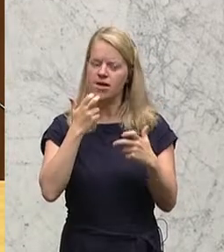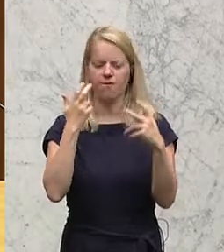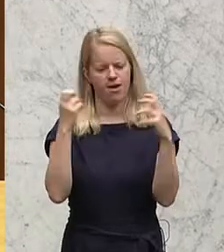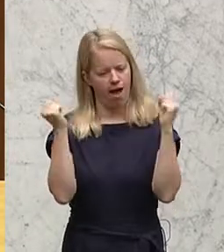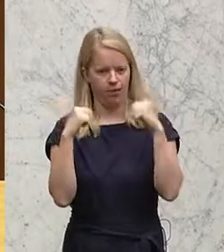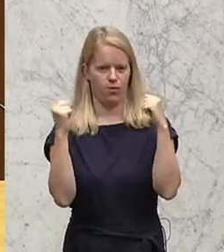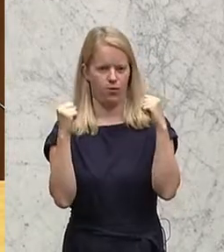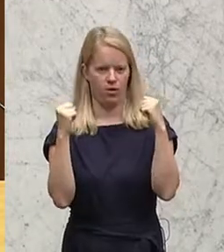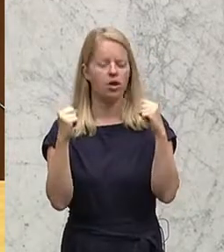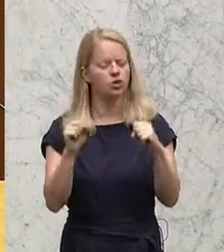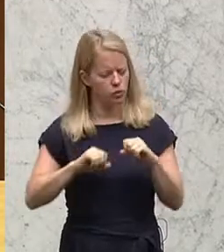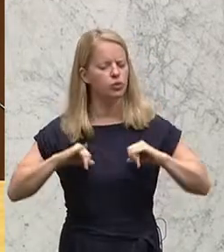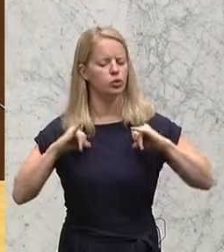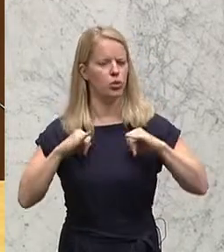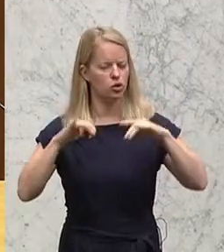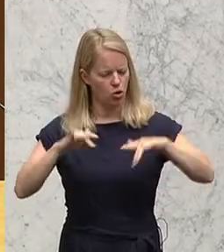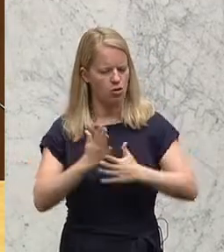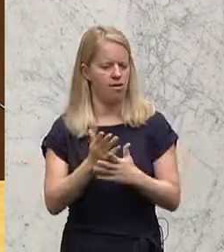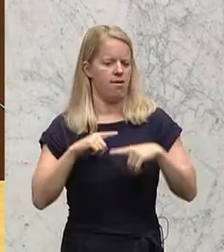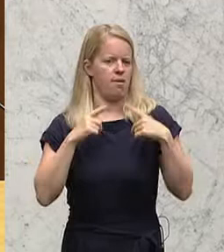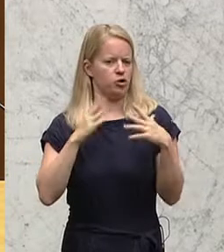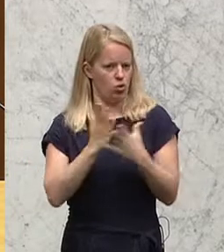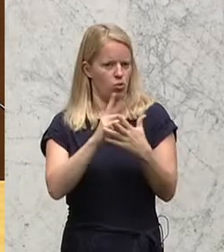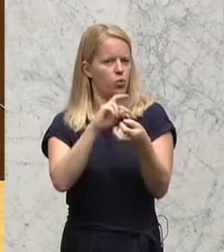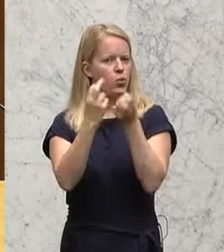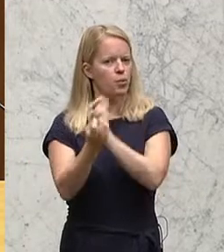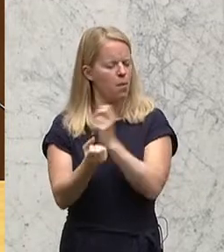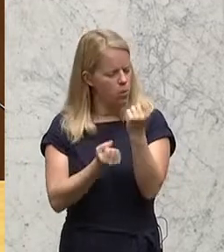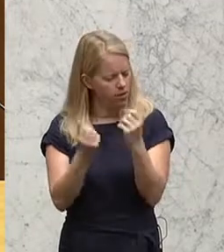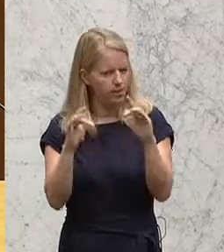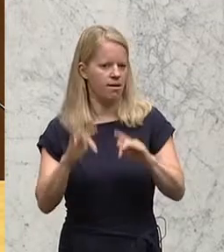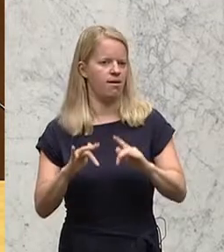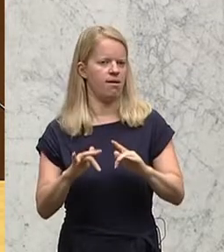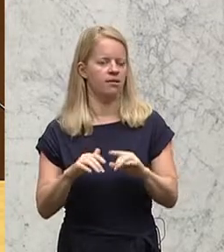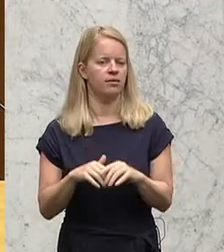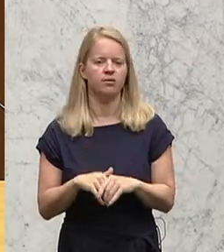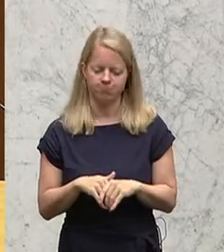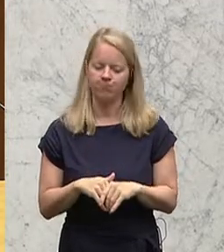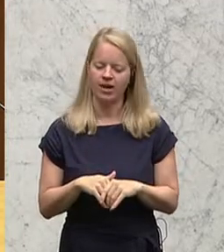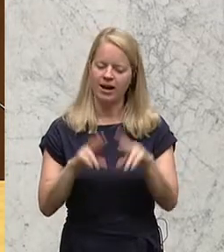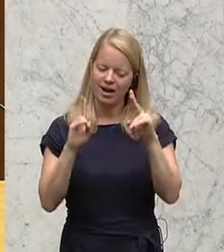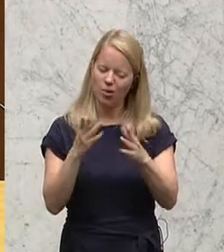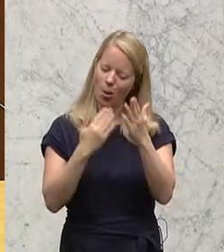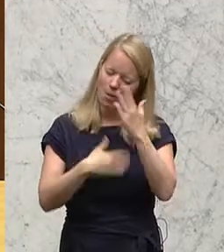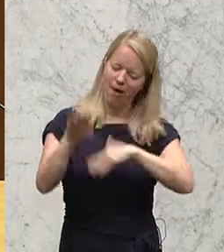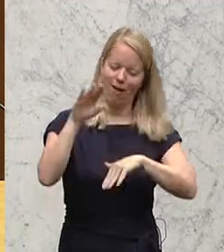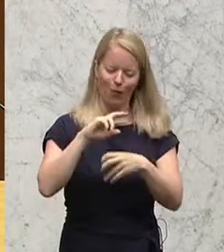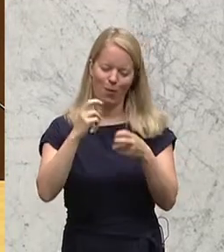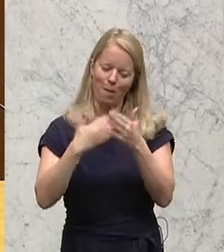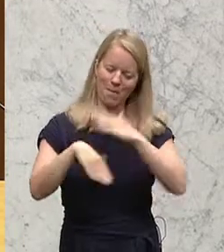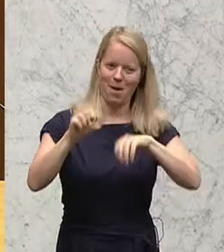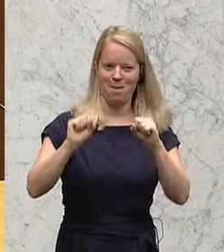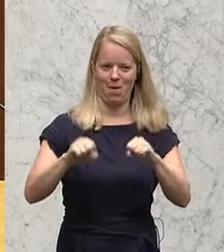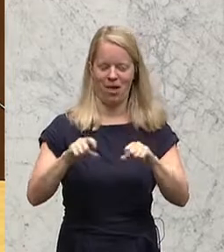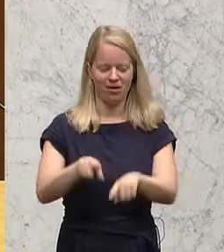Südtirol letztlich gelebt und der zum Erfolg geführt hat, leben, politisch leben, ist jedenfalls viel mehr möglich als viele